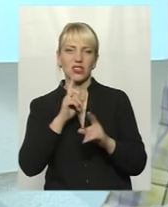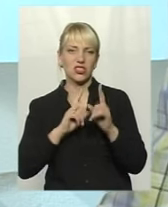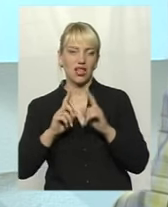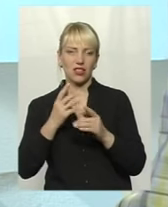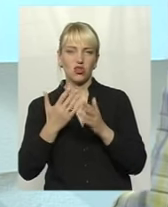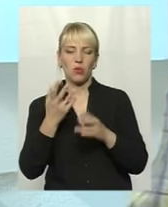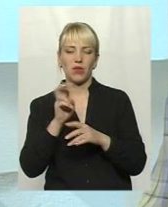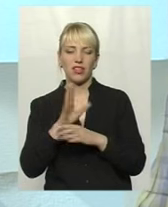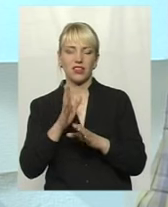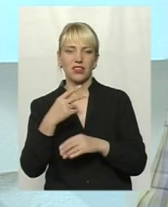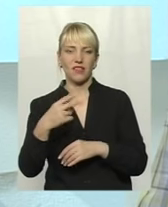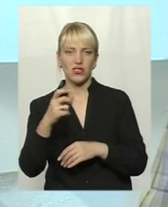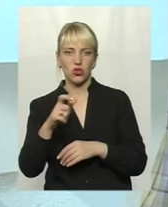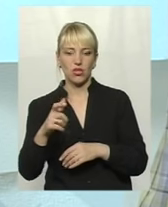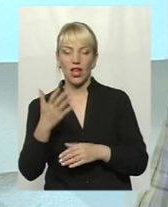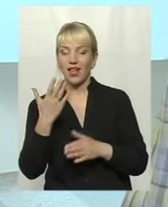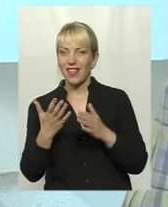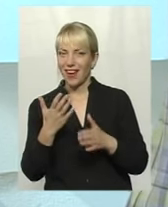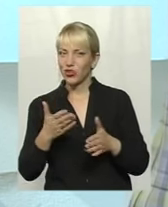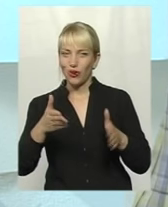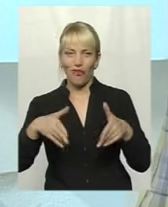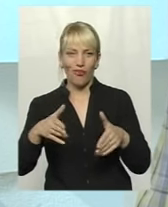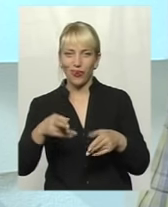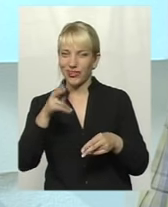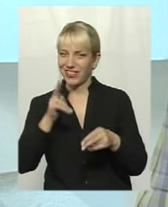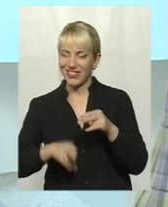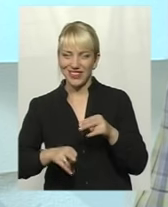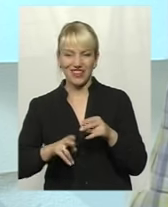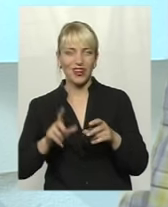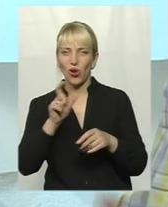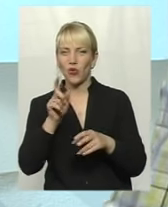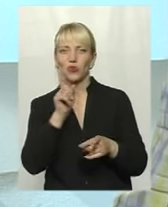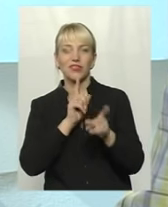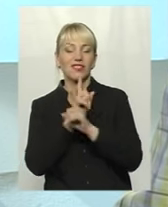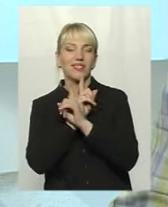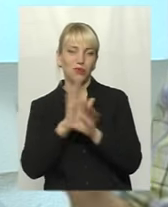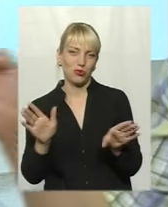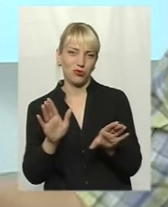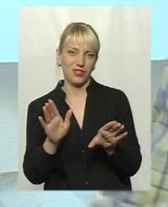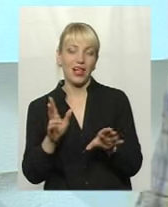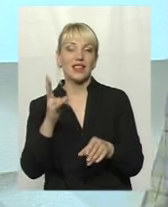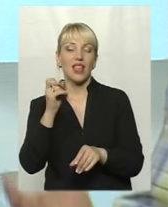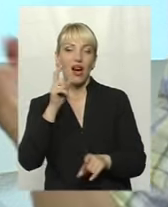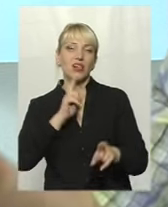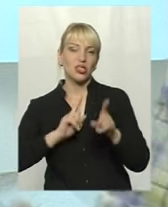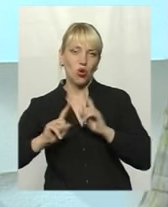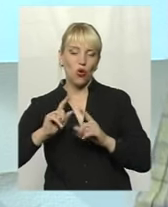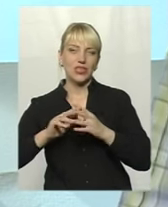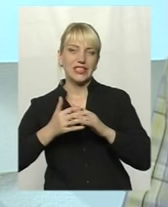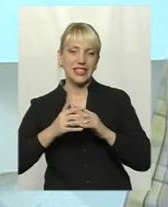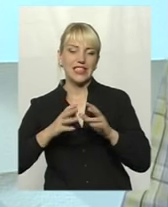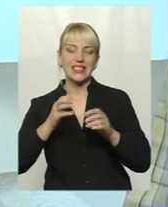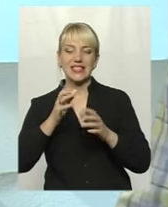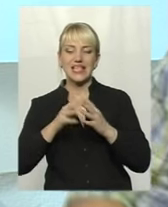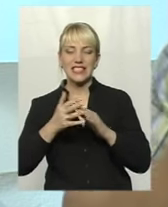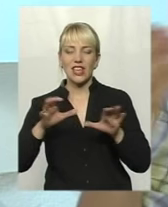зрозуміло, поки не закінчаться городи, люди не дуже ісходяться. Ну всі ж в селі виросли. На сході села, сільський голова, разом староста.